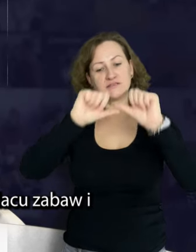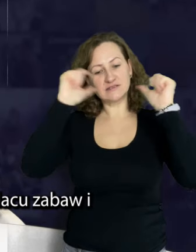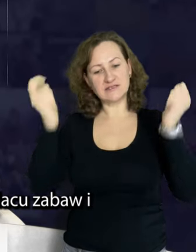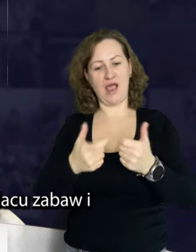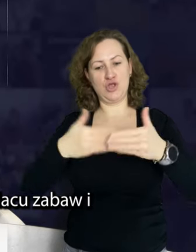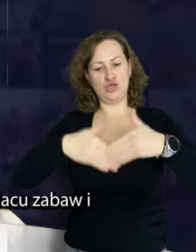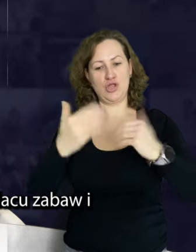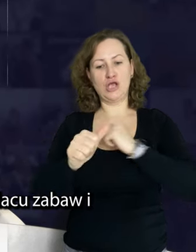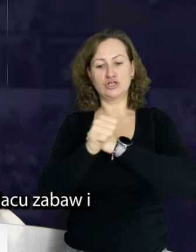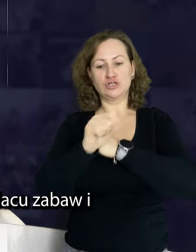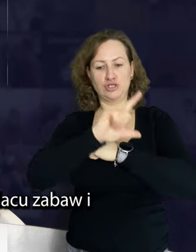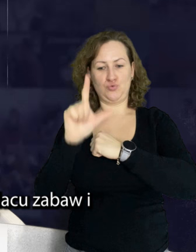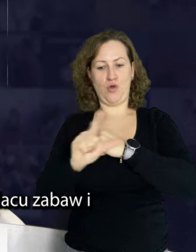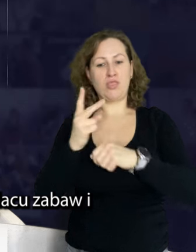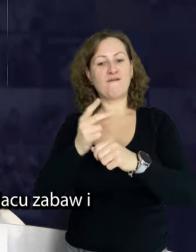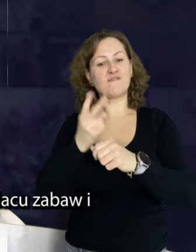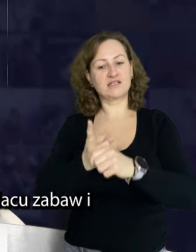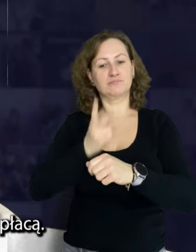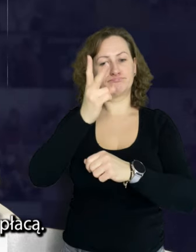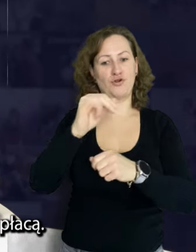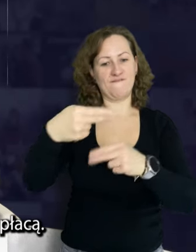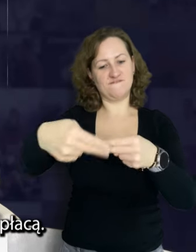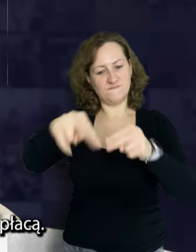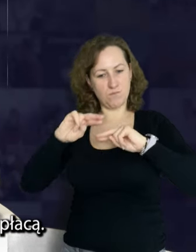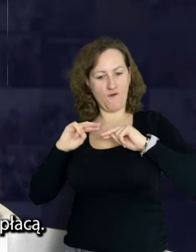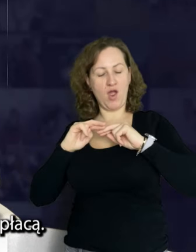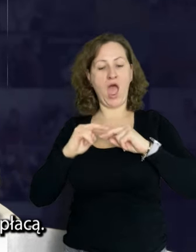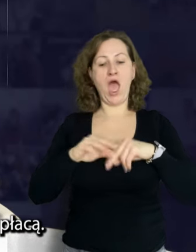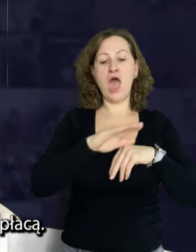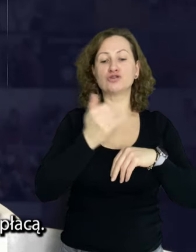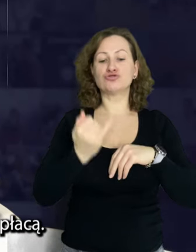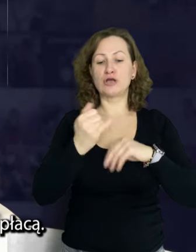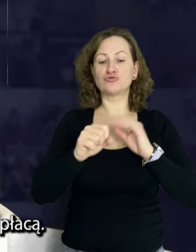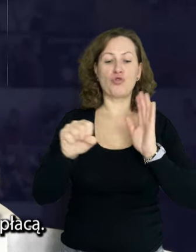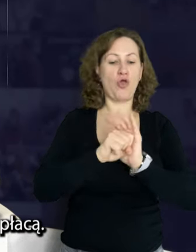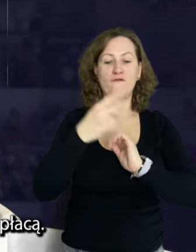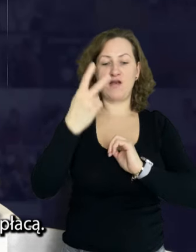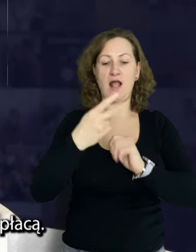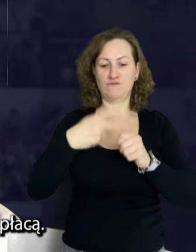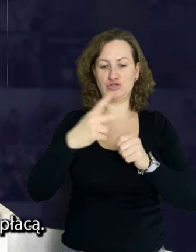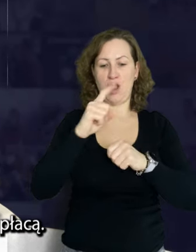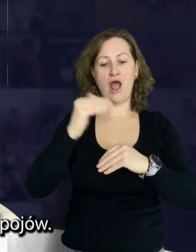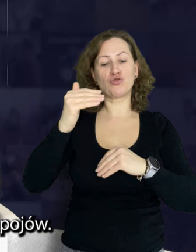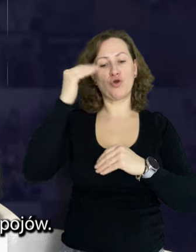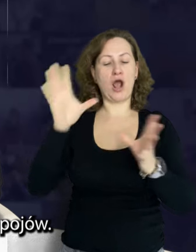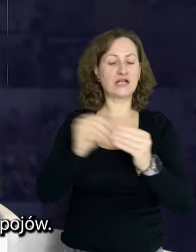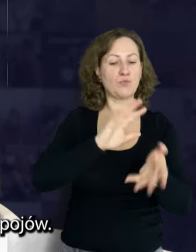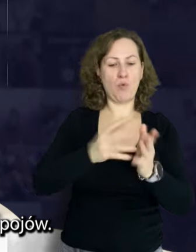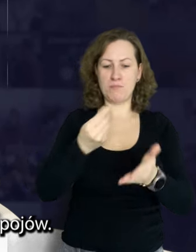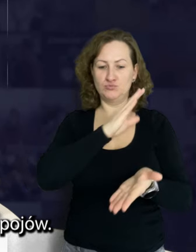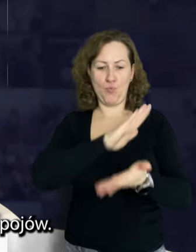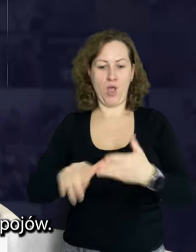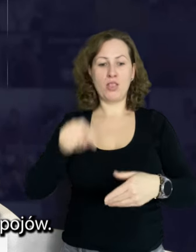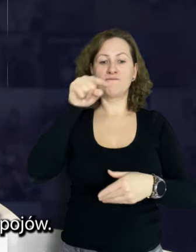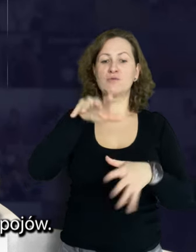zł, obejmujący wejście z placu zabaw i powrót. Dzieci do lat 2-20 zł, dorośli jako opiekunowie nie płacą. Na miejscu